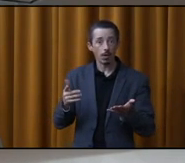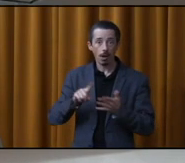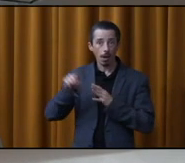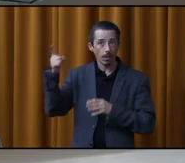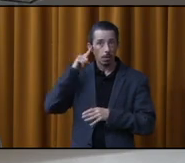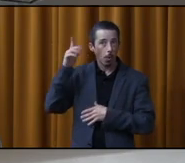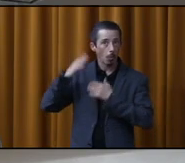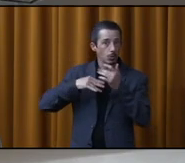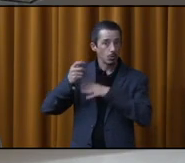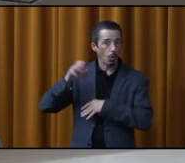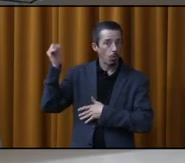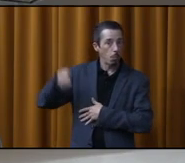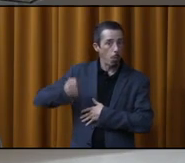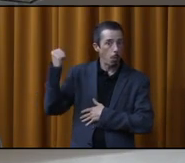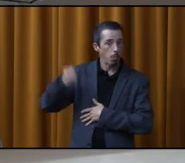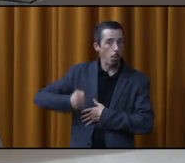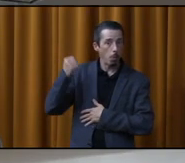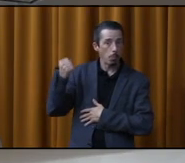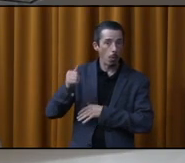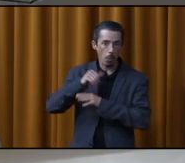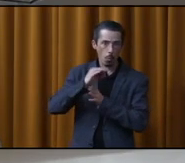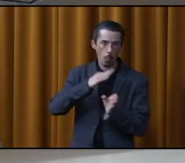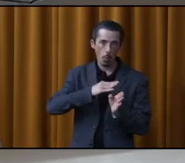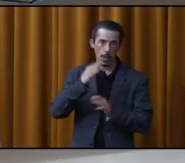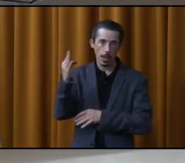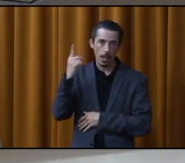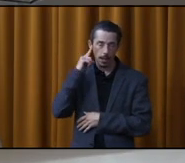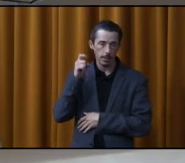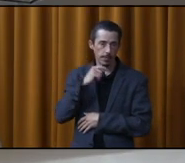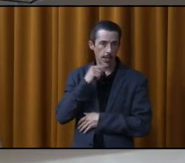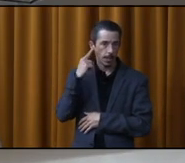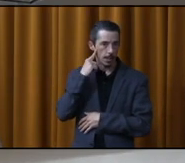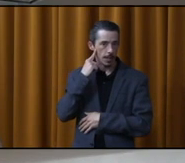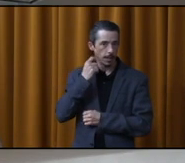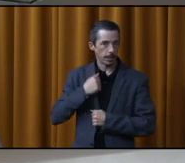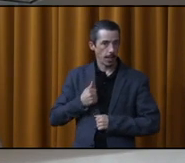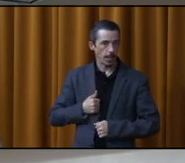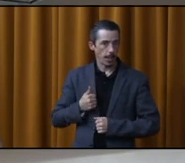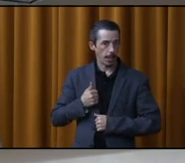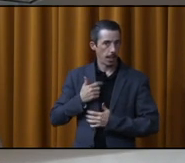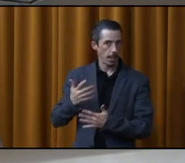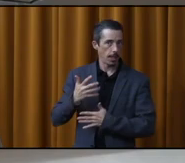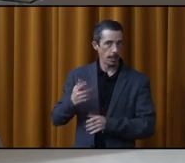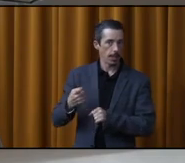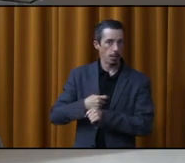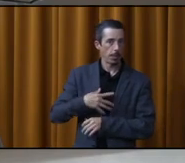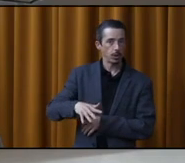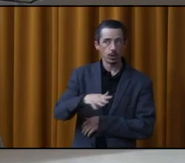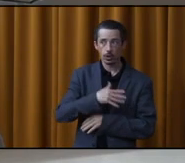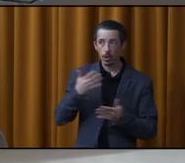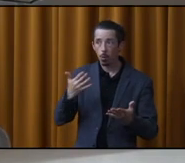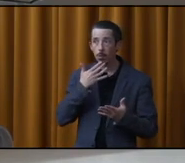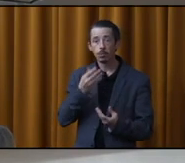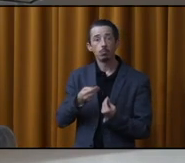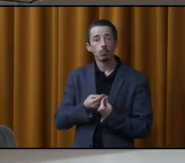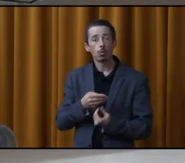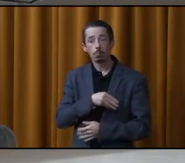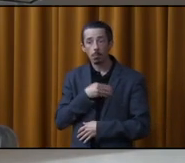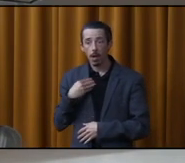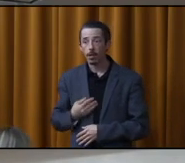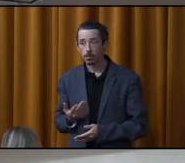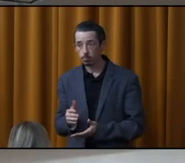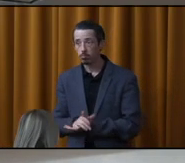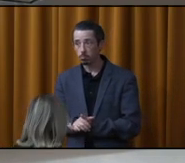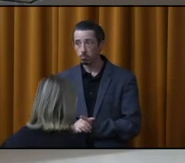construction. Après huit heures, c'est très, très difficile sur la santé des gens. Je vous remercie, M. le maire. Merci.